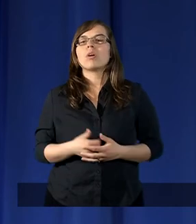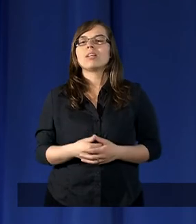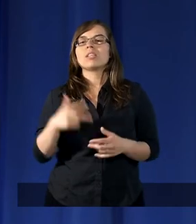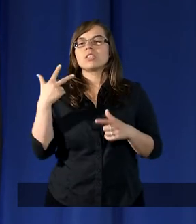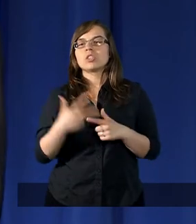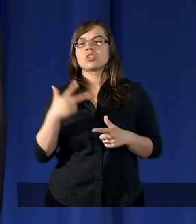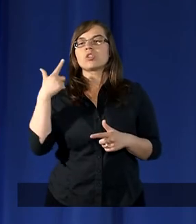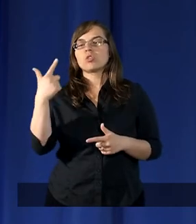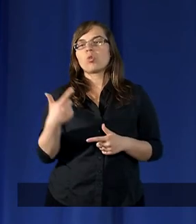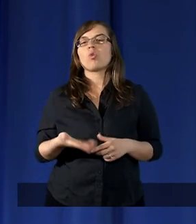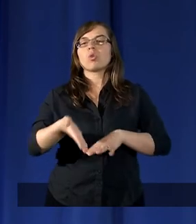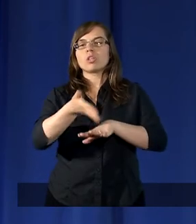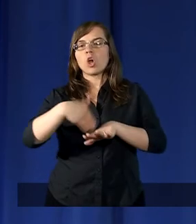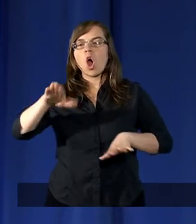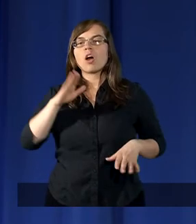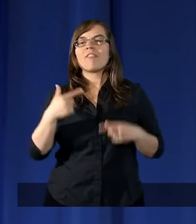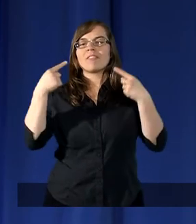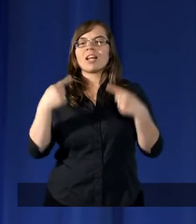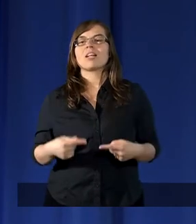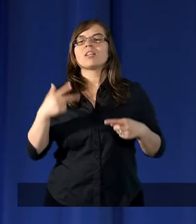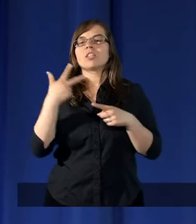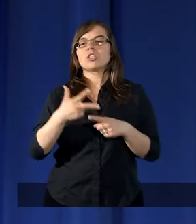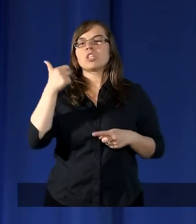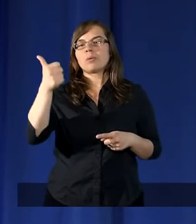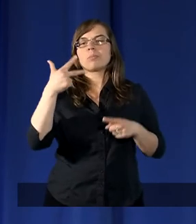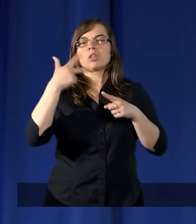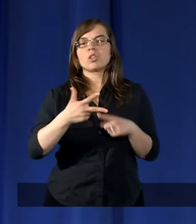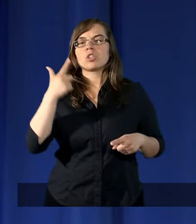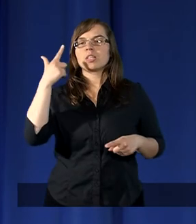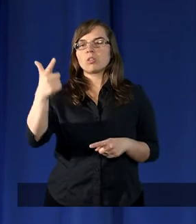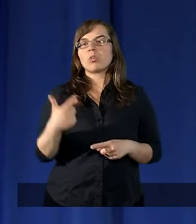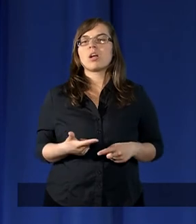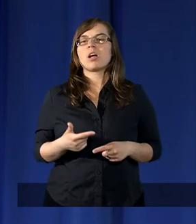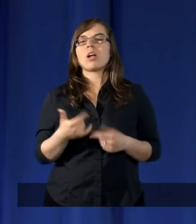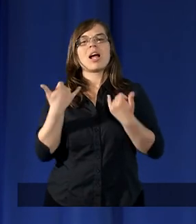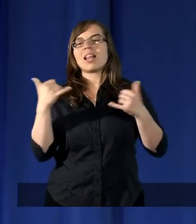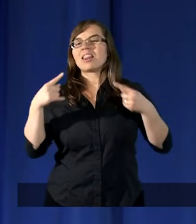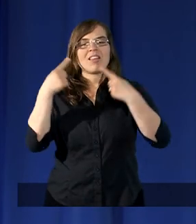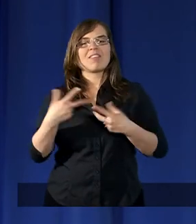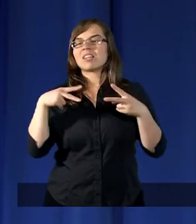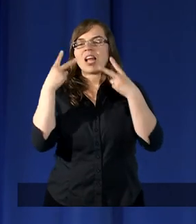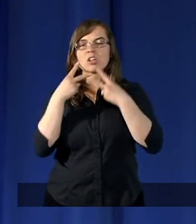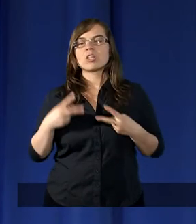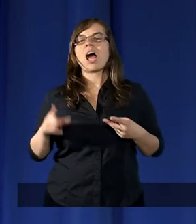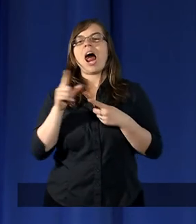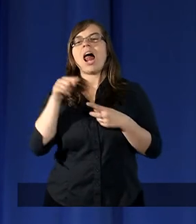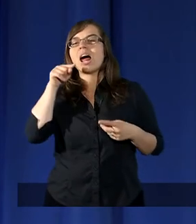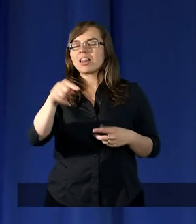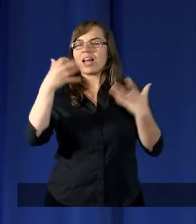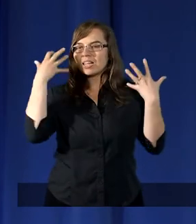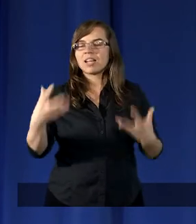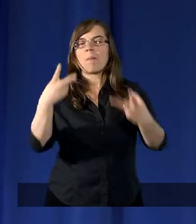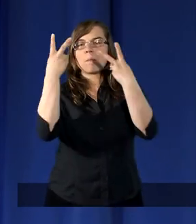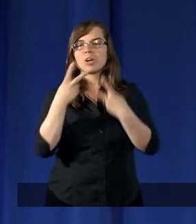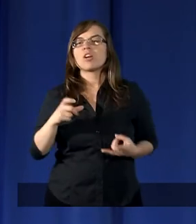Trzydziesty drugi rozdział wiersz trzydziesty pierwszy, trzydziesty drugi, innych wierszy nie czytałem, ale ten chcę